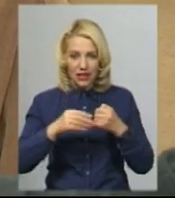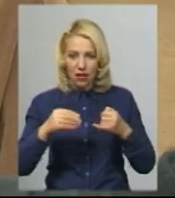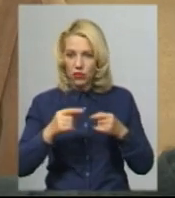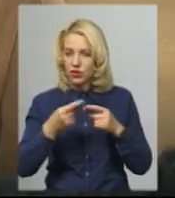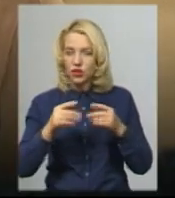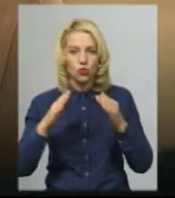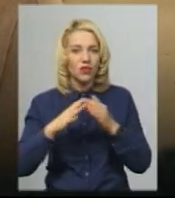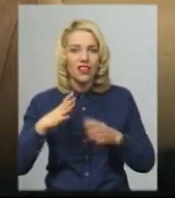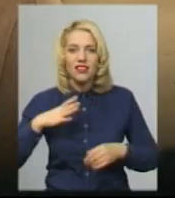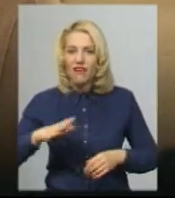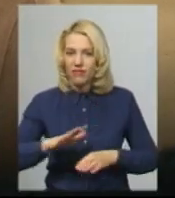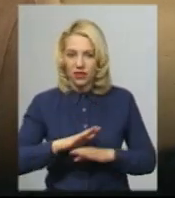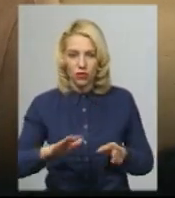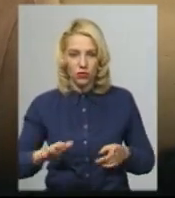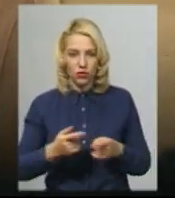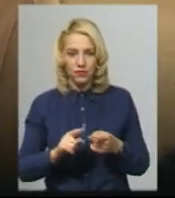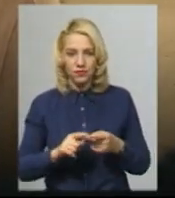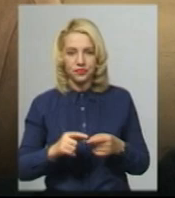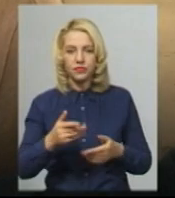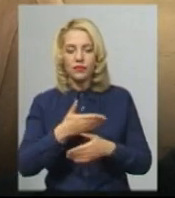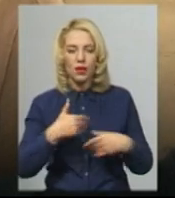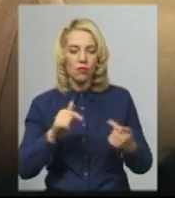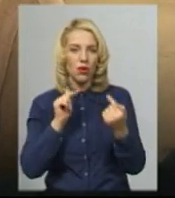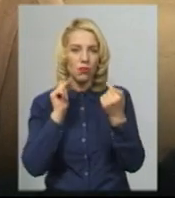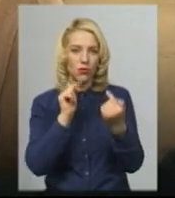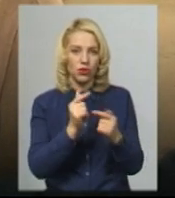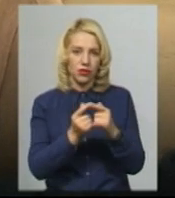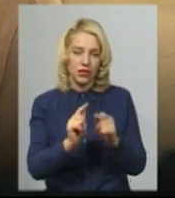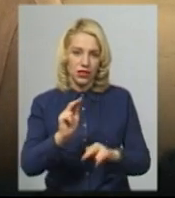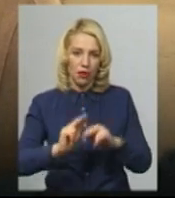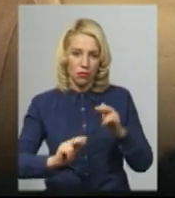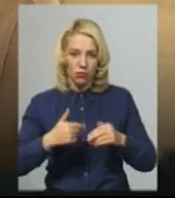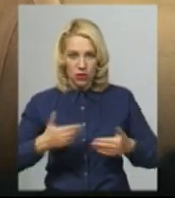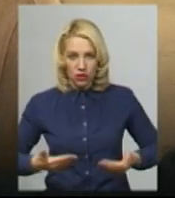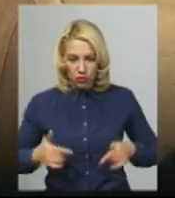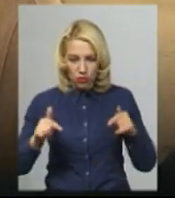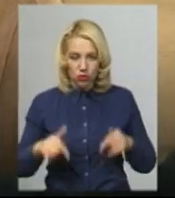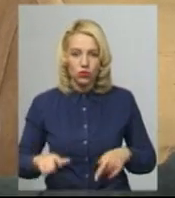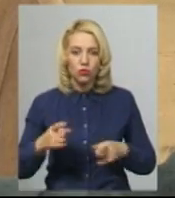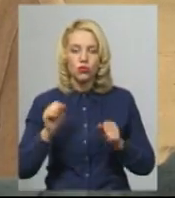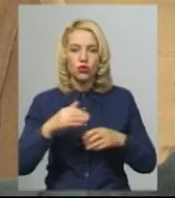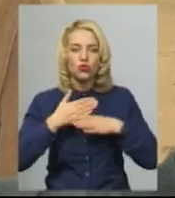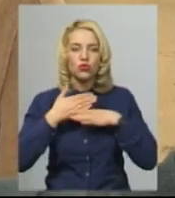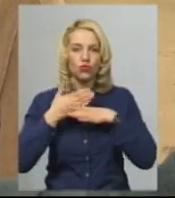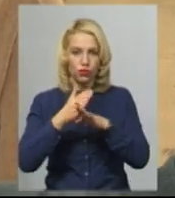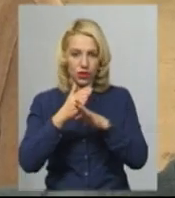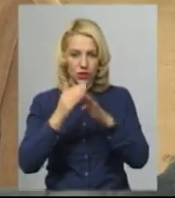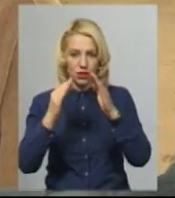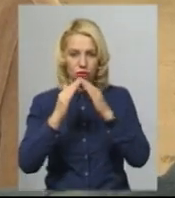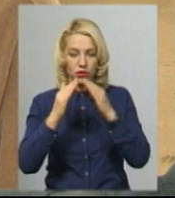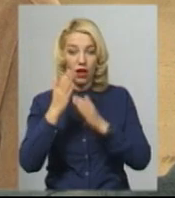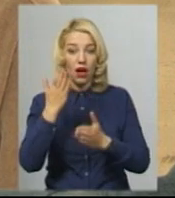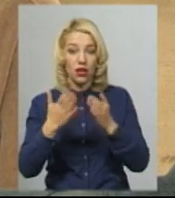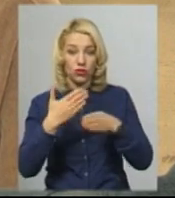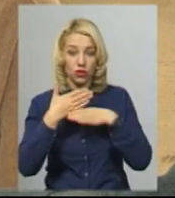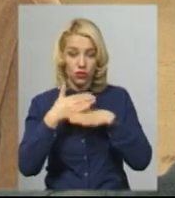мешканці цього будинку, ми проти цієї забудови, тому що можуть зруйнуватися будинки. Ми не знаємо в случай руйнації,